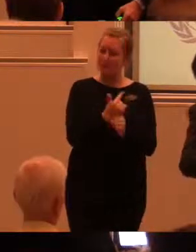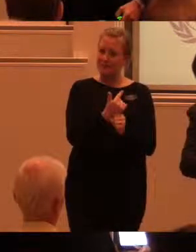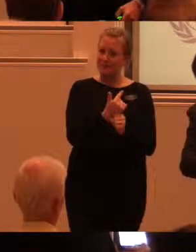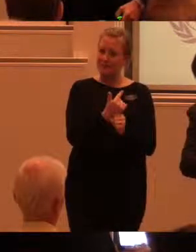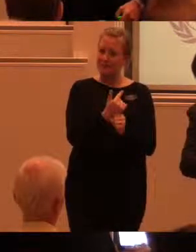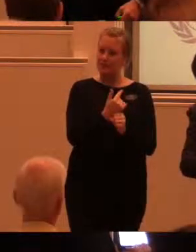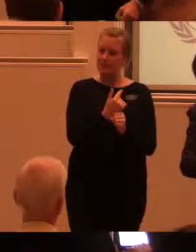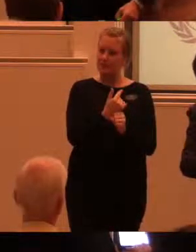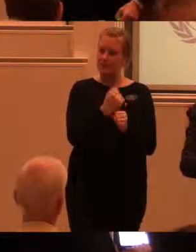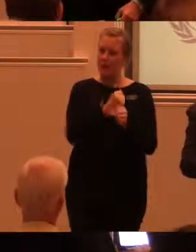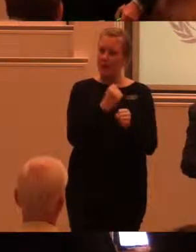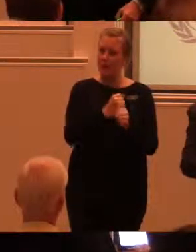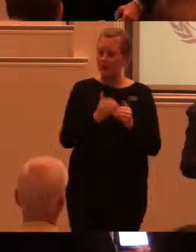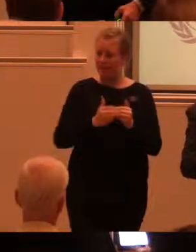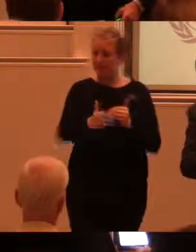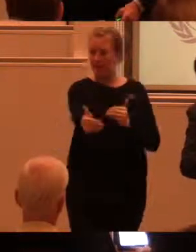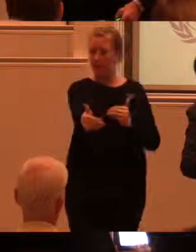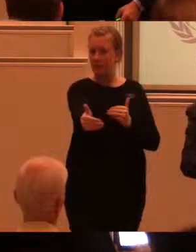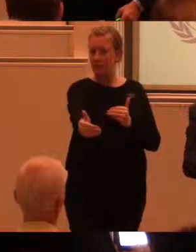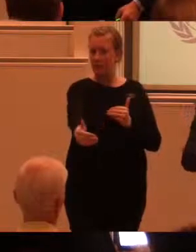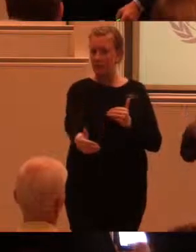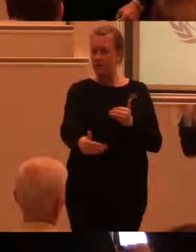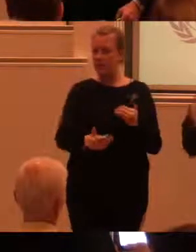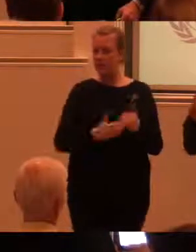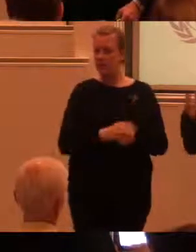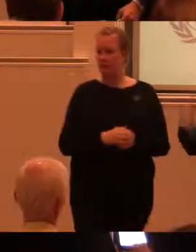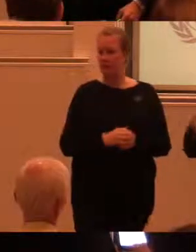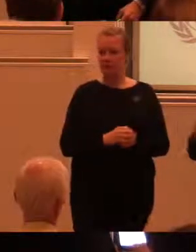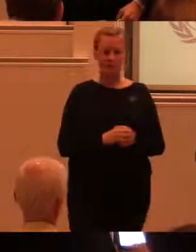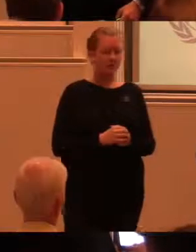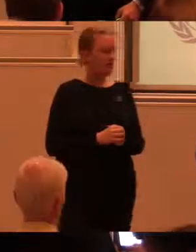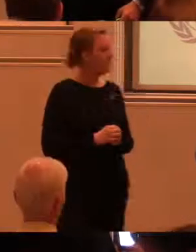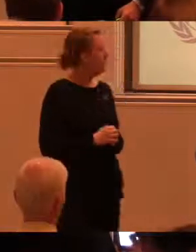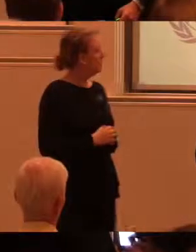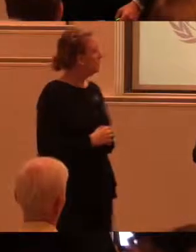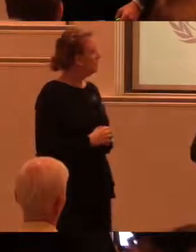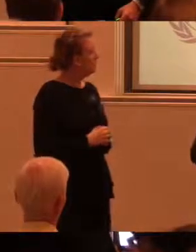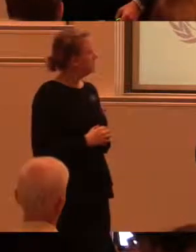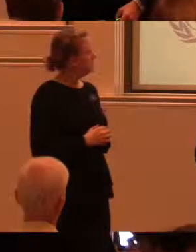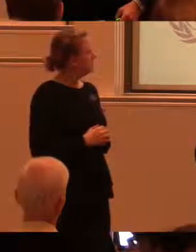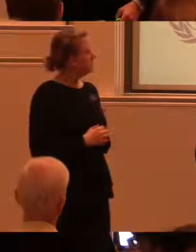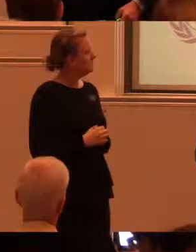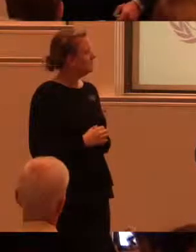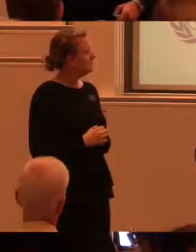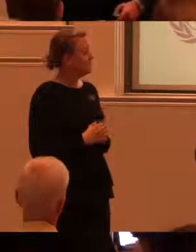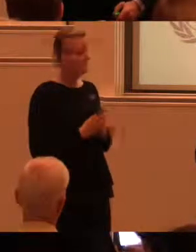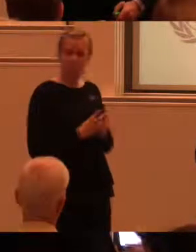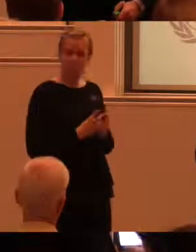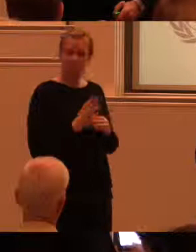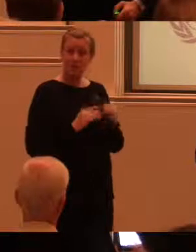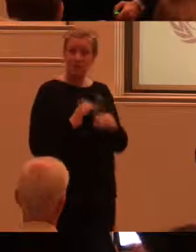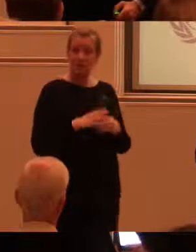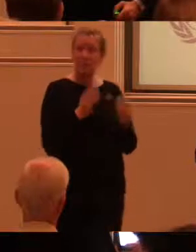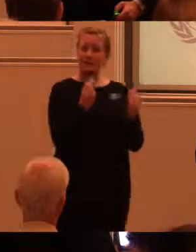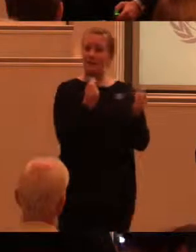så jag tycker igen då sätter vi in det här i perspektivet det här handlar om kvalitet och